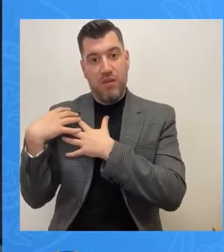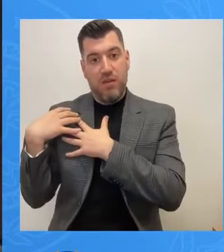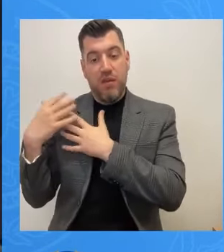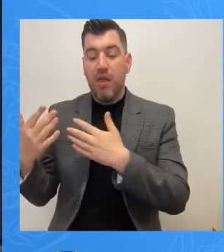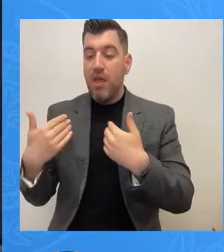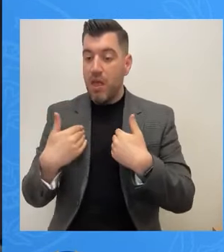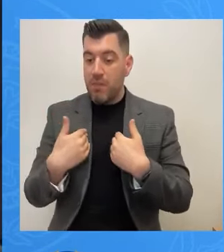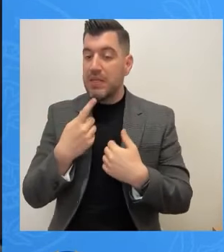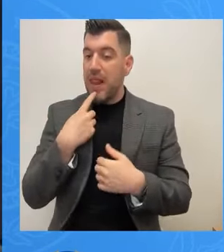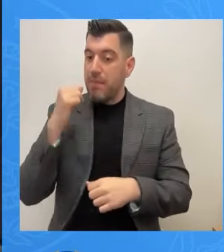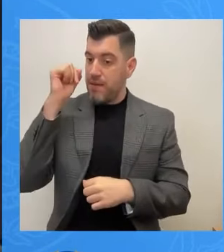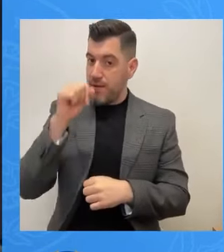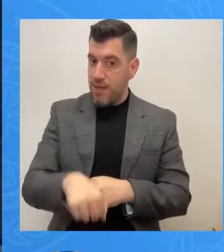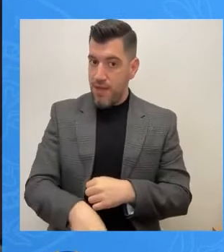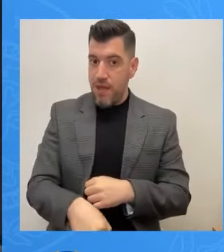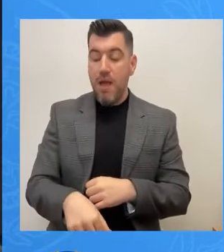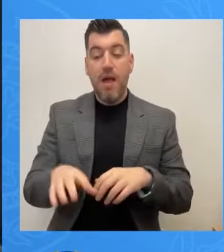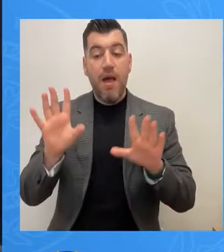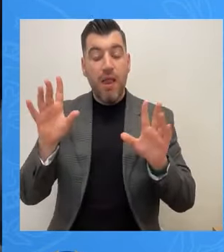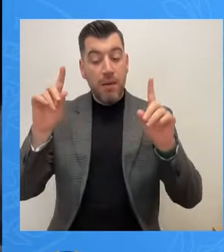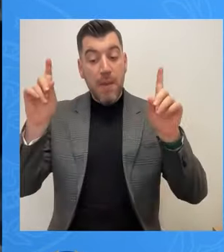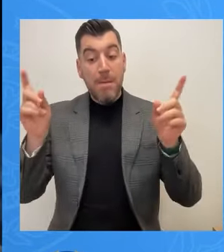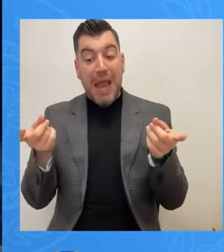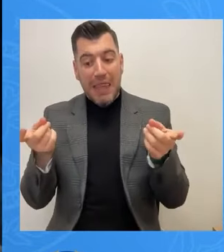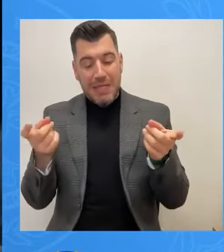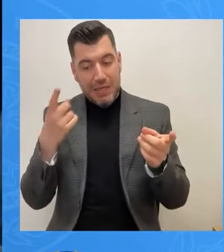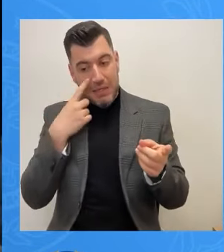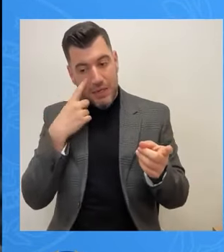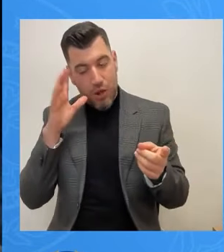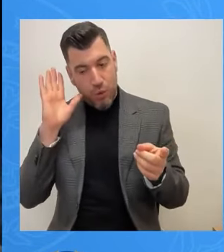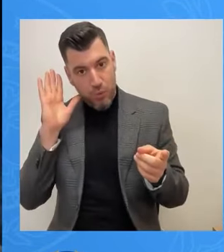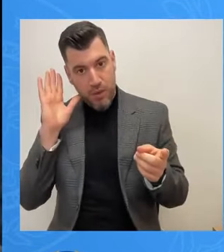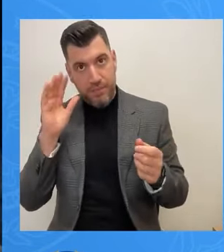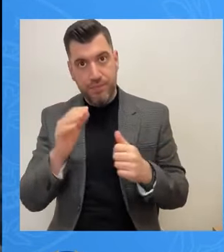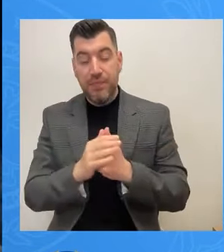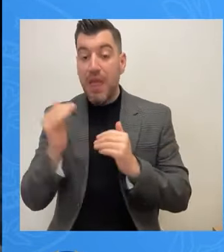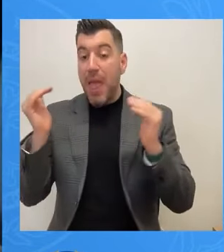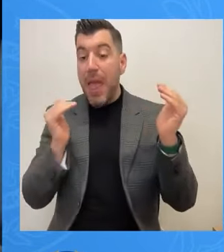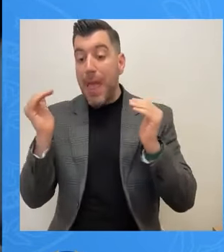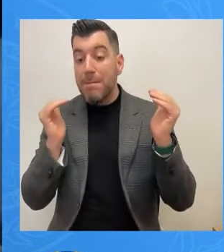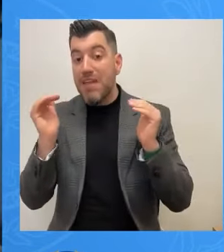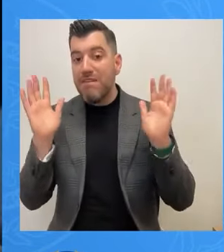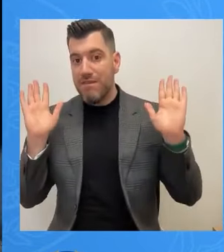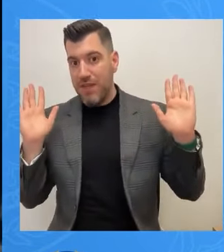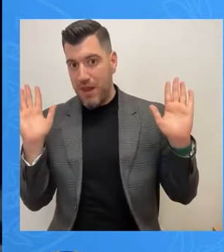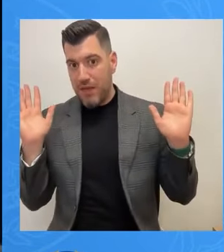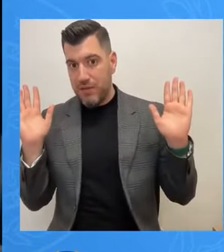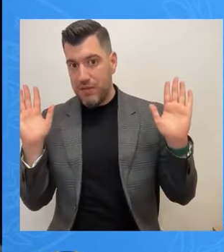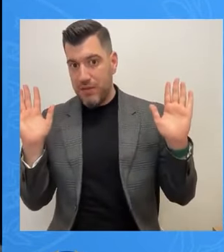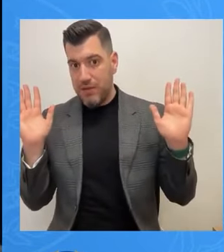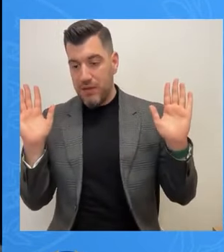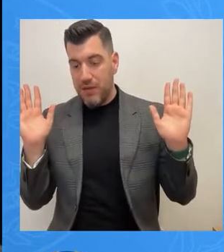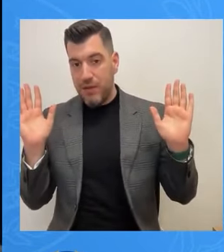λέμε ναι, με αστερίσκο, με επιφύλαξεώς διαφωνία, στην